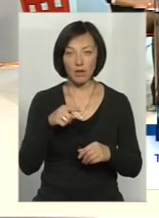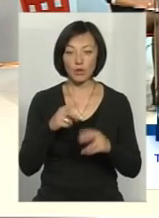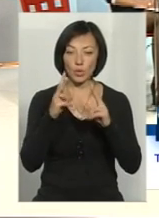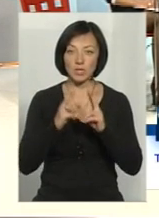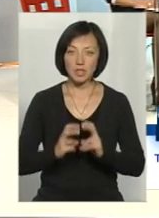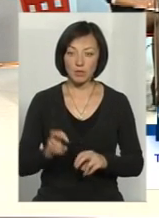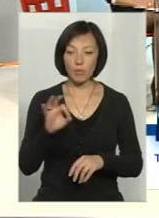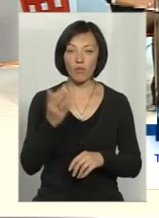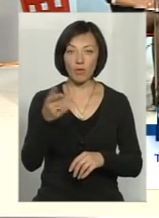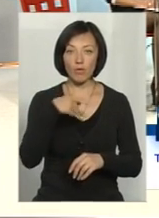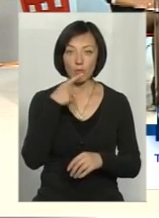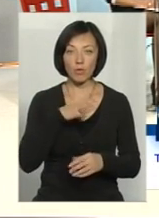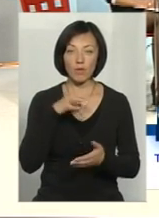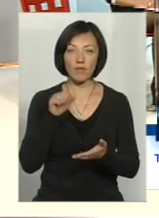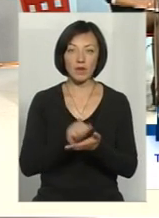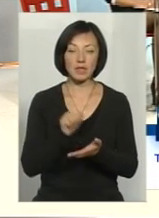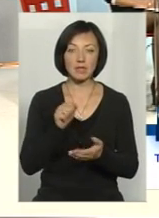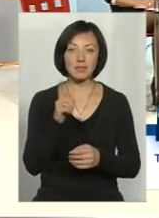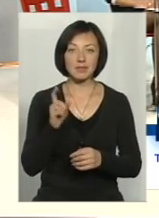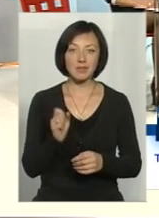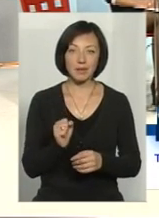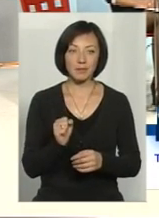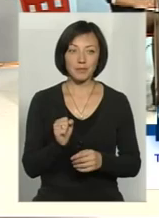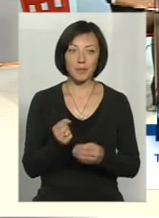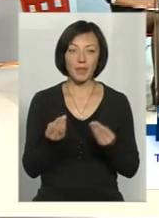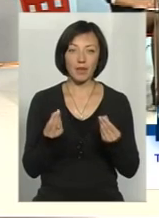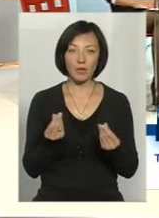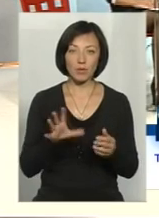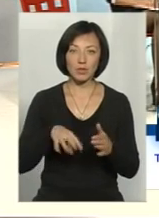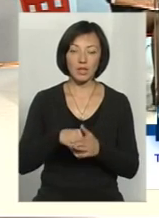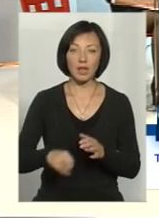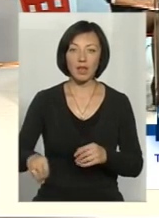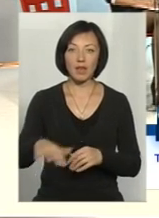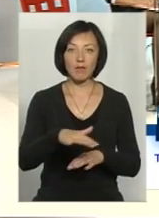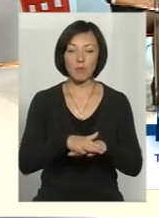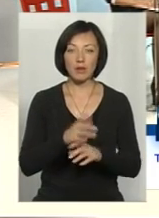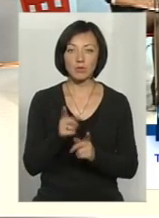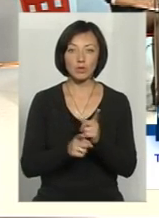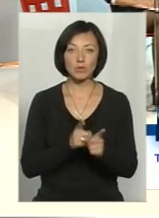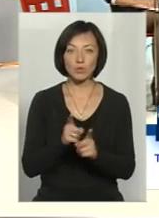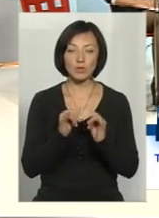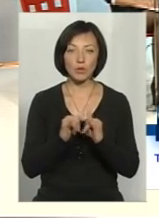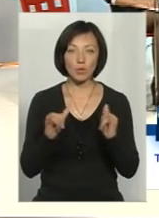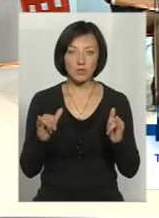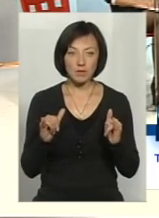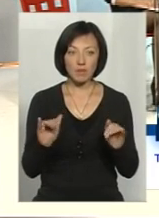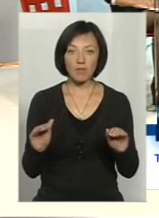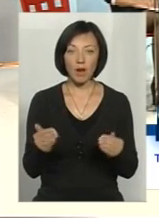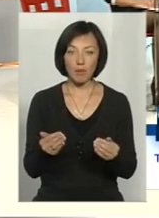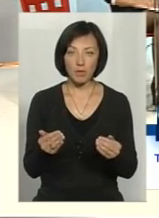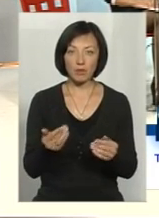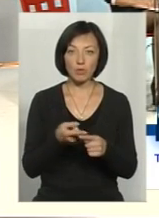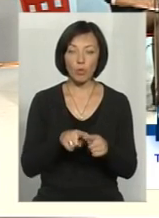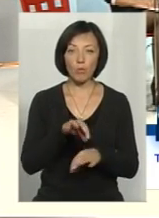дослідження, про яке ви говорите, було видано за кошти Європейського банку реконструкції та розвитку в рамках